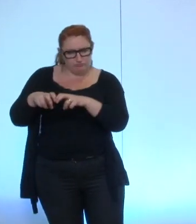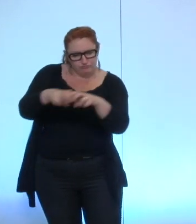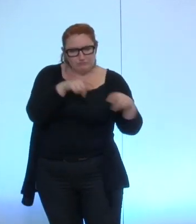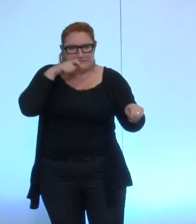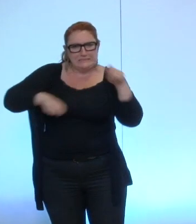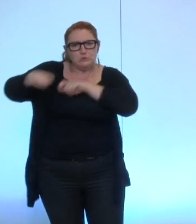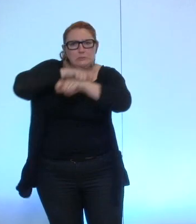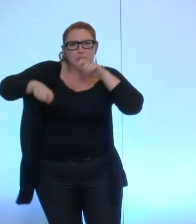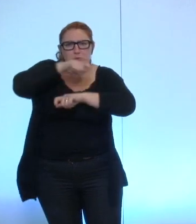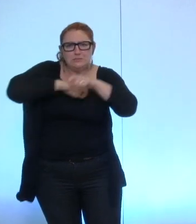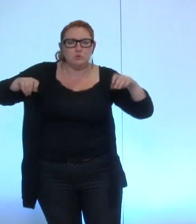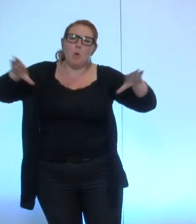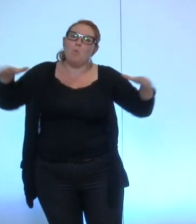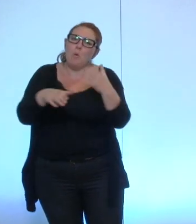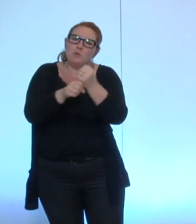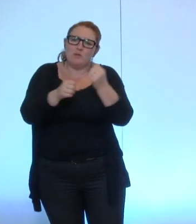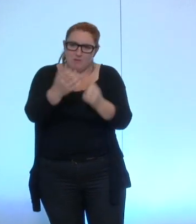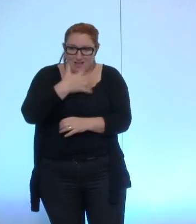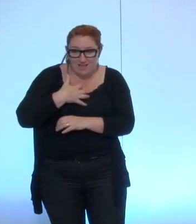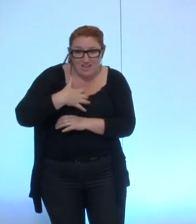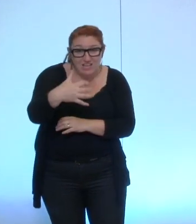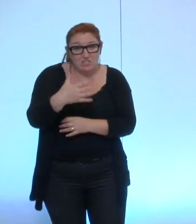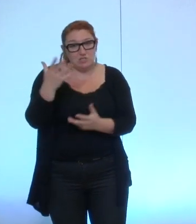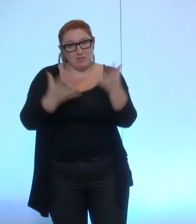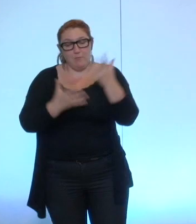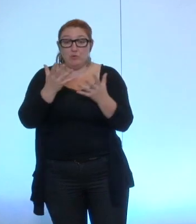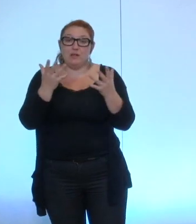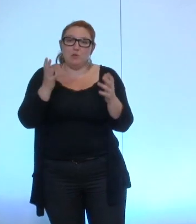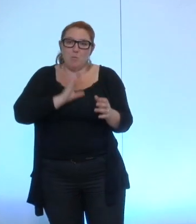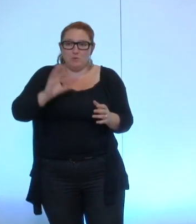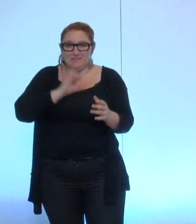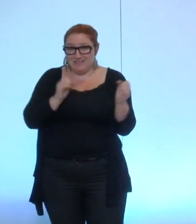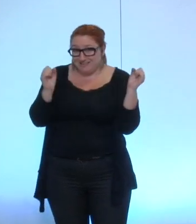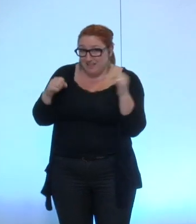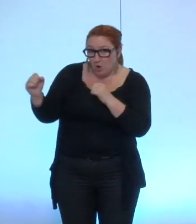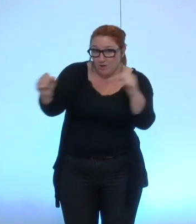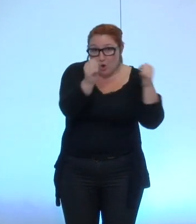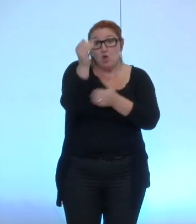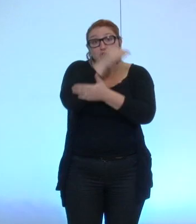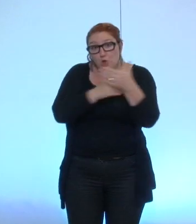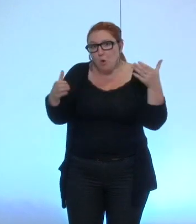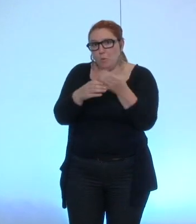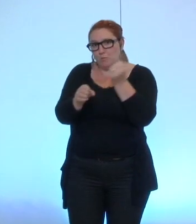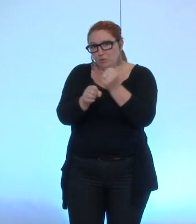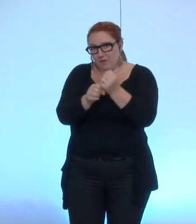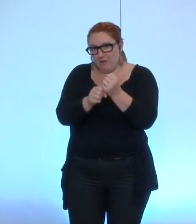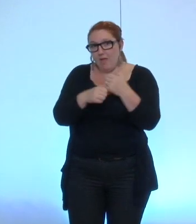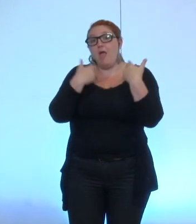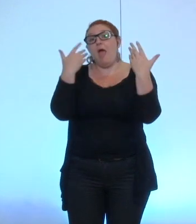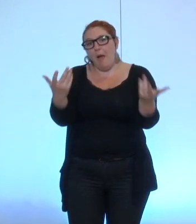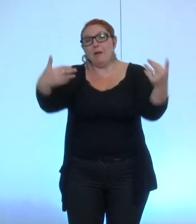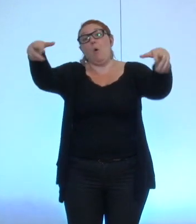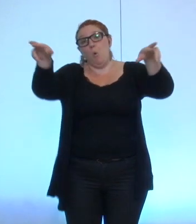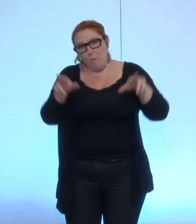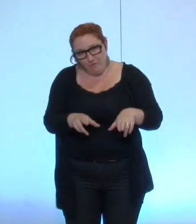fait un travail riche et peut-être de consensus en groupe de travail pour amender le règlement